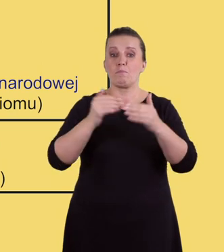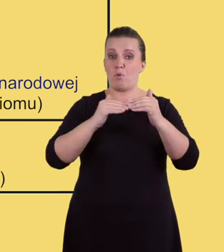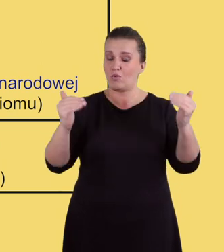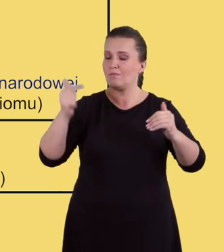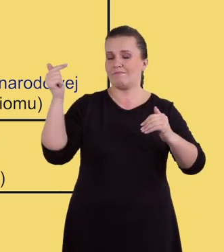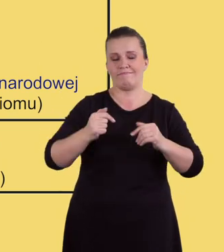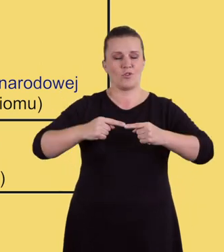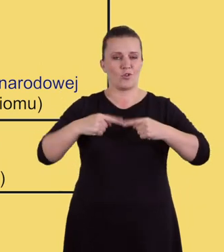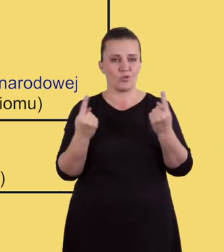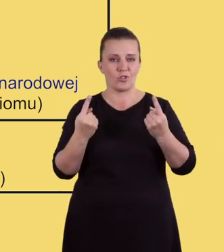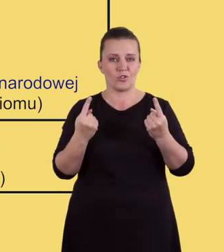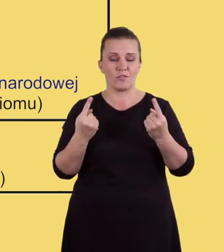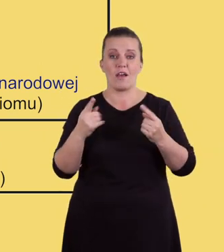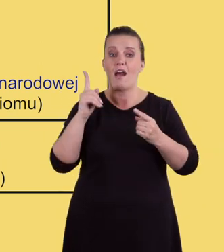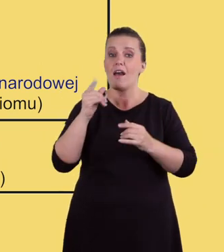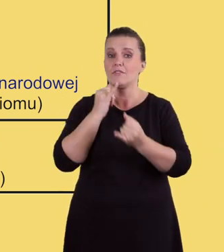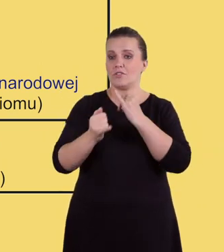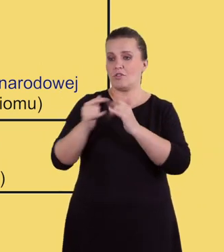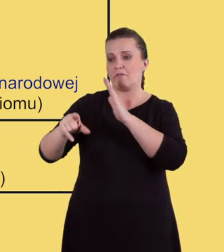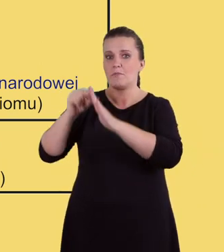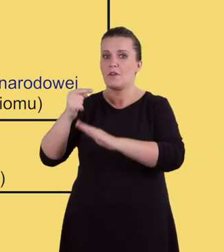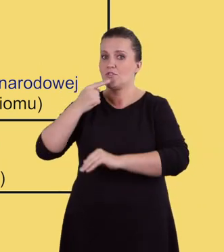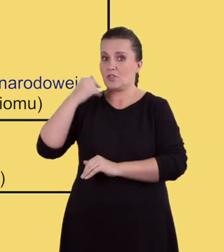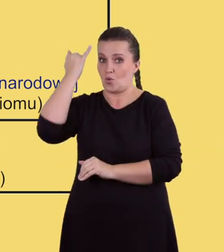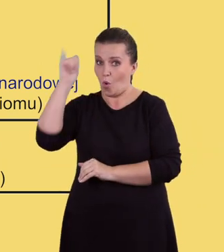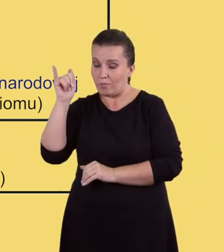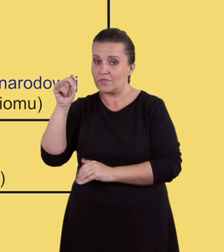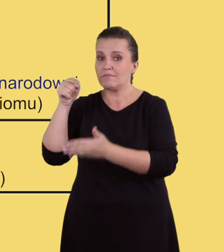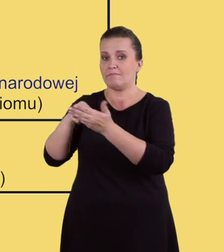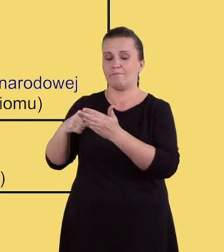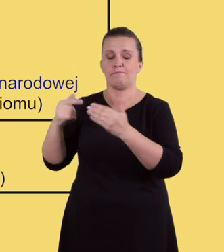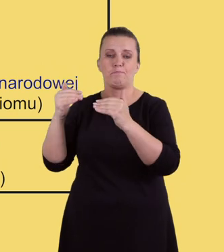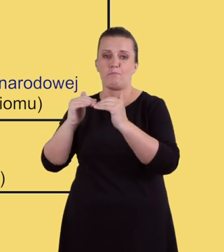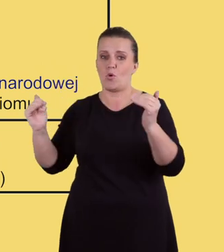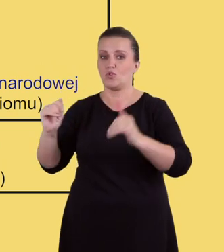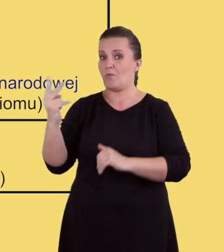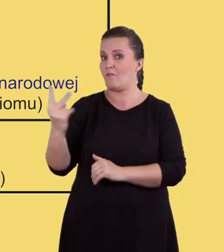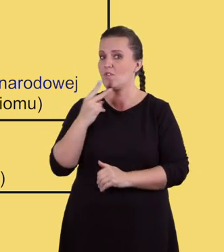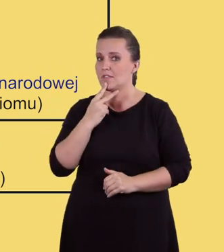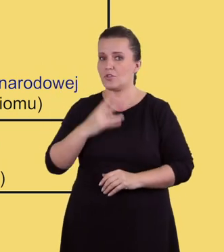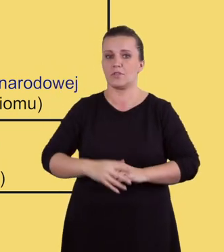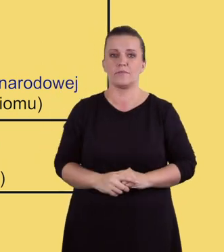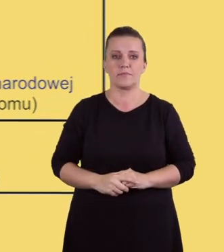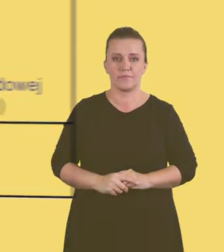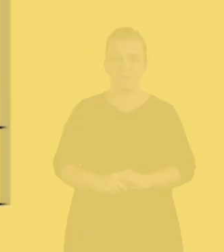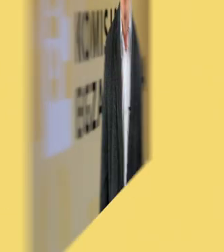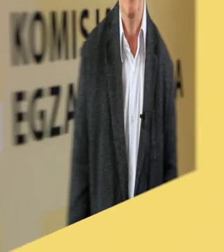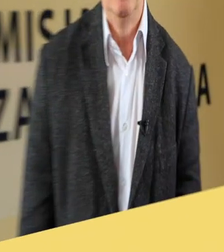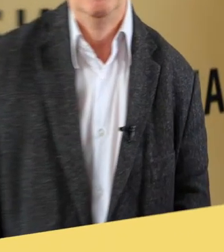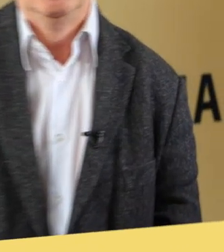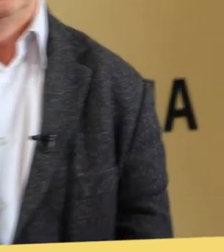dodatkowych na poziomie rozszerzonym lub w przypadku języków obcych nowożytnych na poziomie dwujęzycznym.